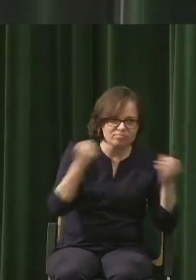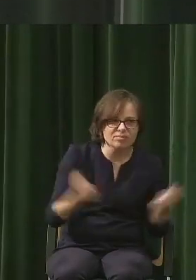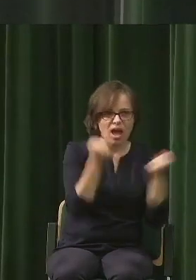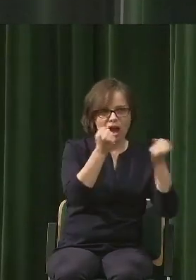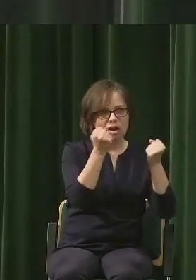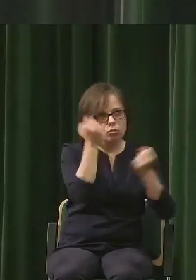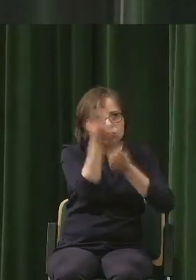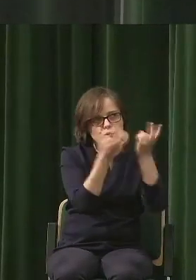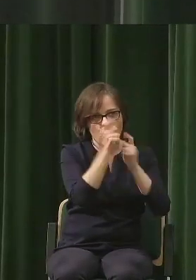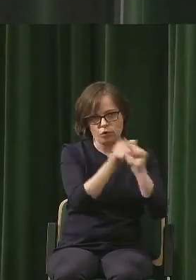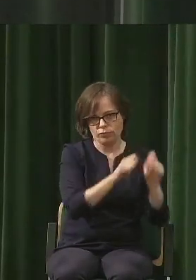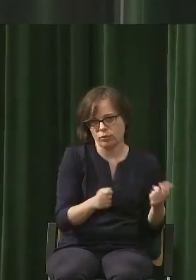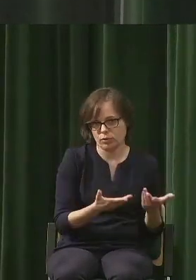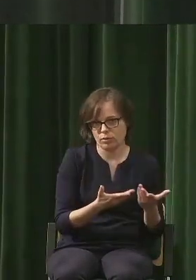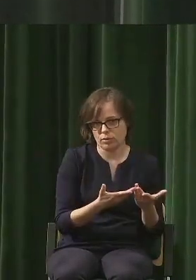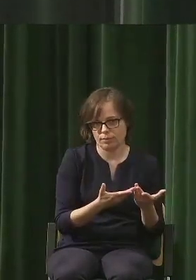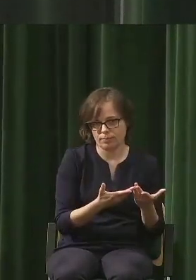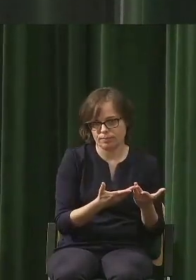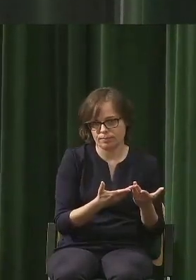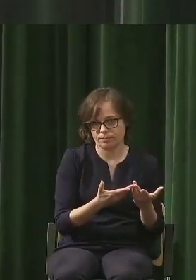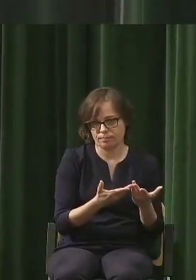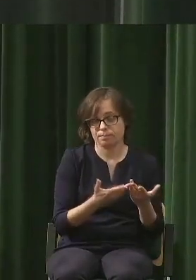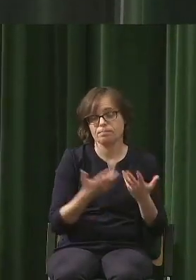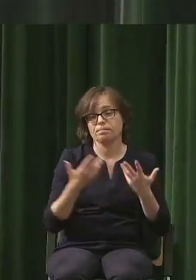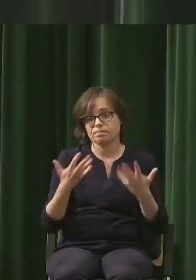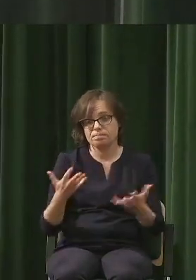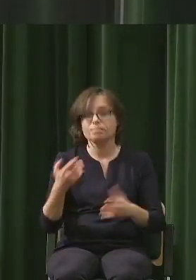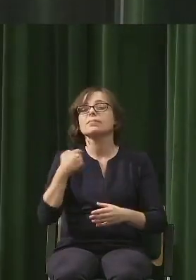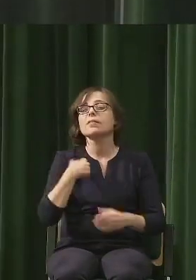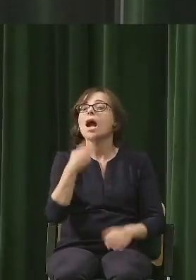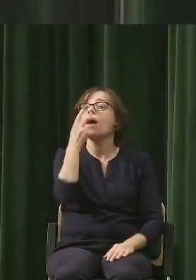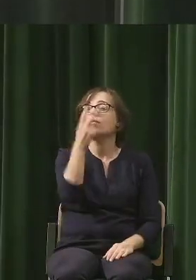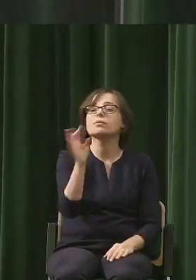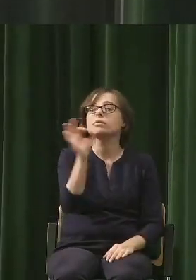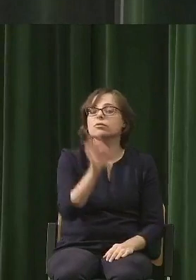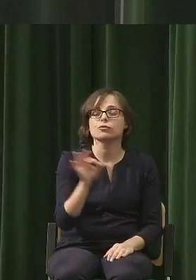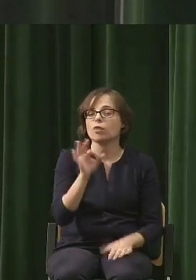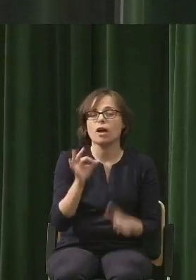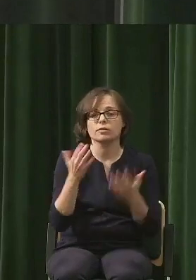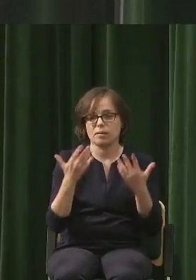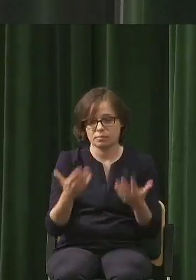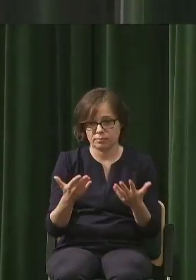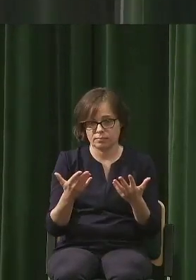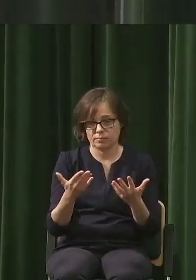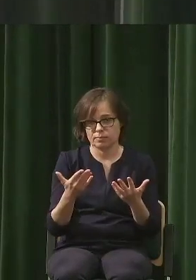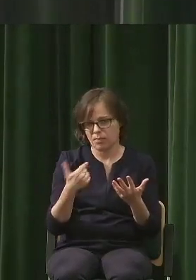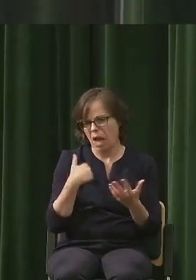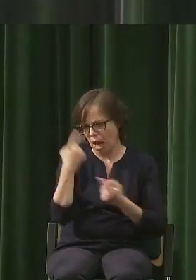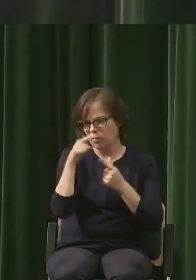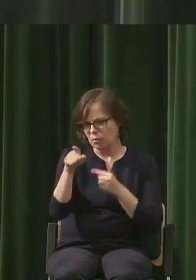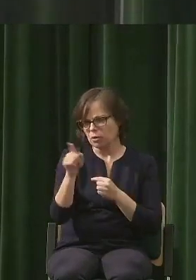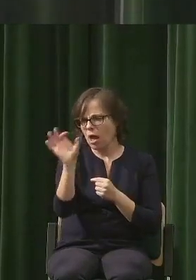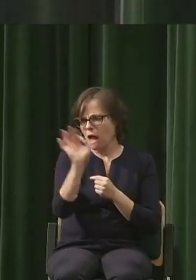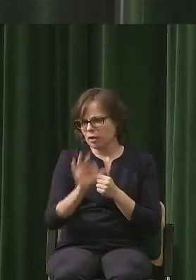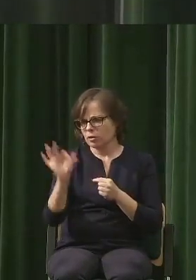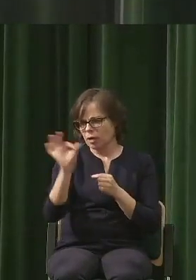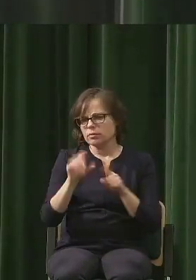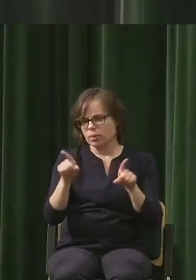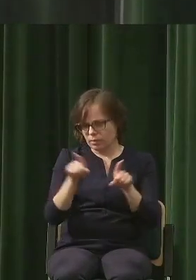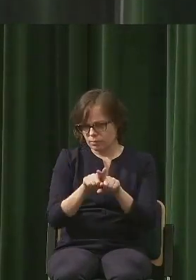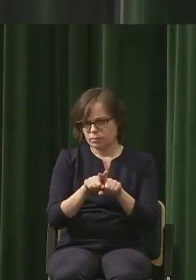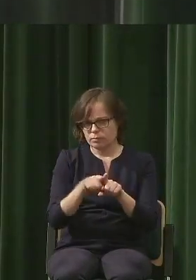I jedną z szans, którą ja widzę, a ta szansa w jakiś sposób również się